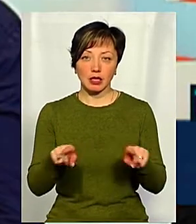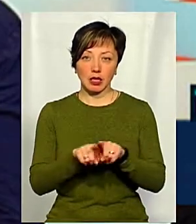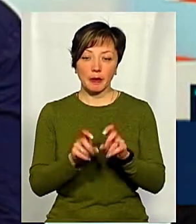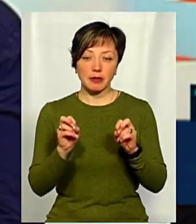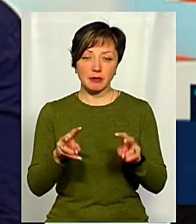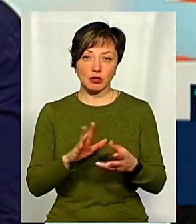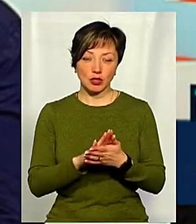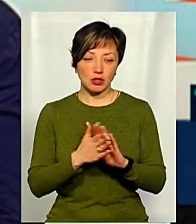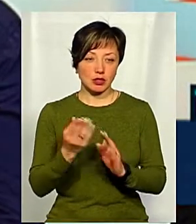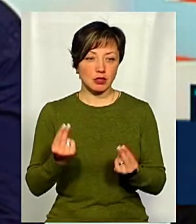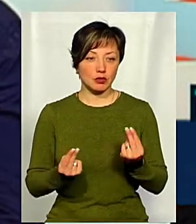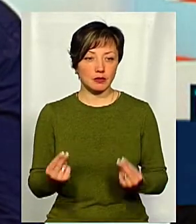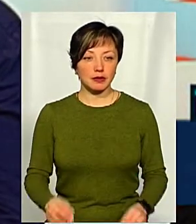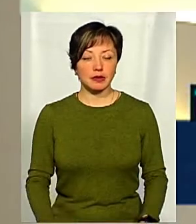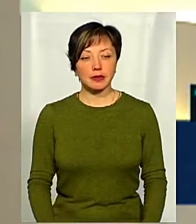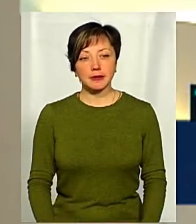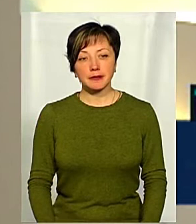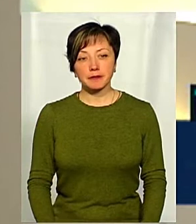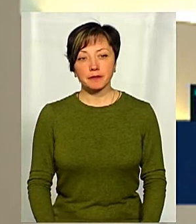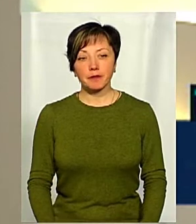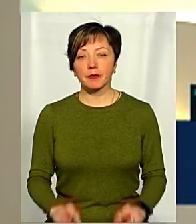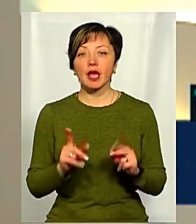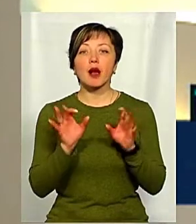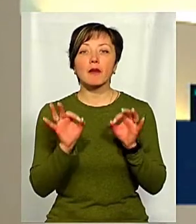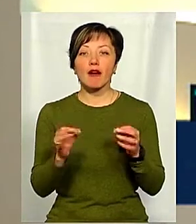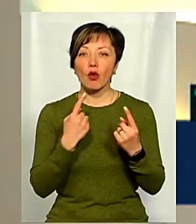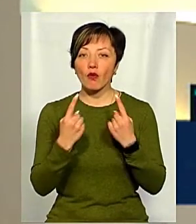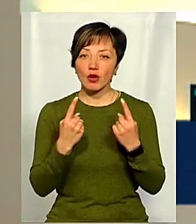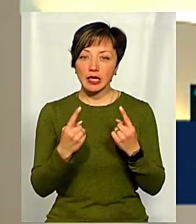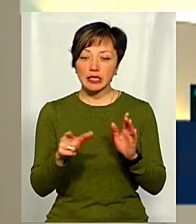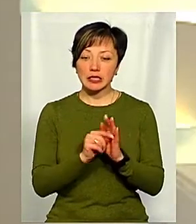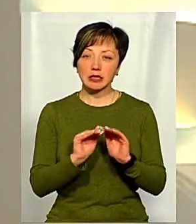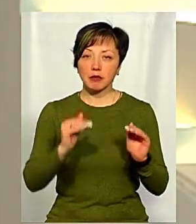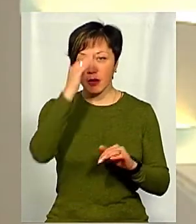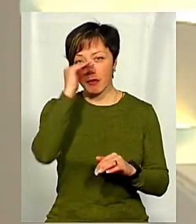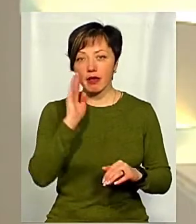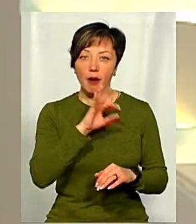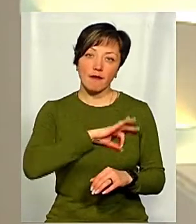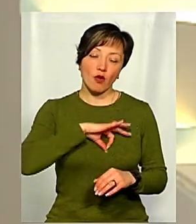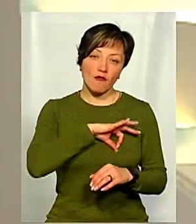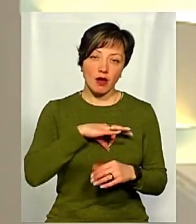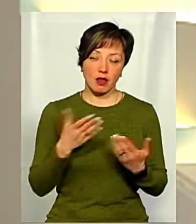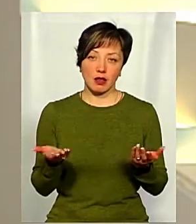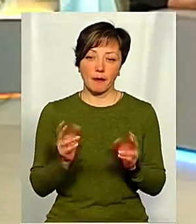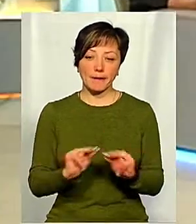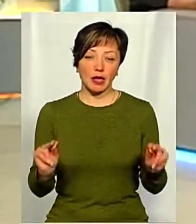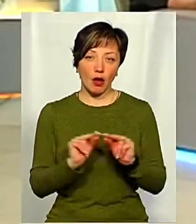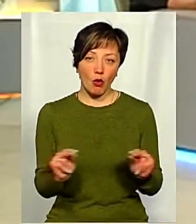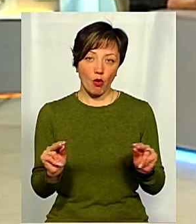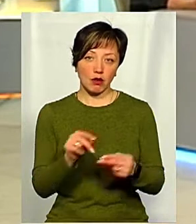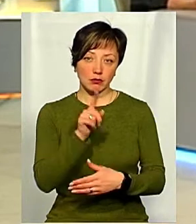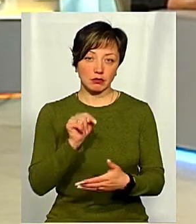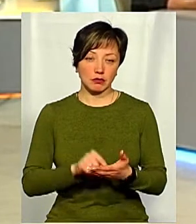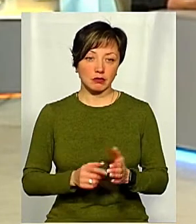небезпечні ігри. Пані Наталю, а як правильно говорити з дітьми, батькам чи вихователям, педагогам